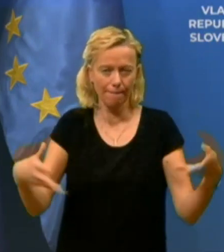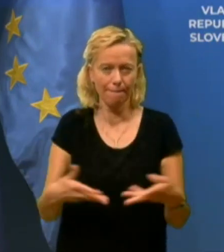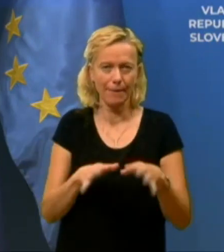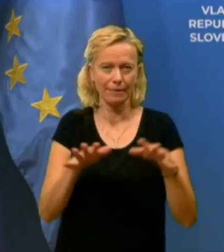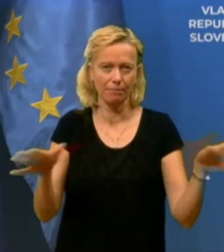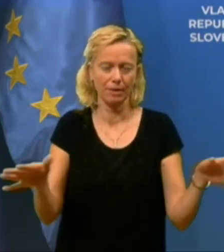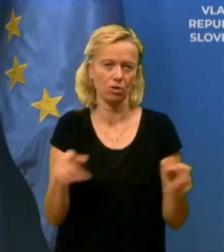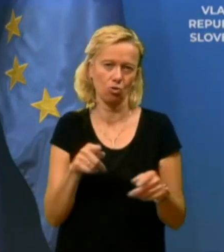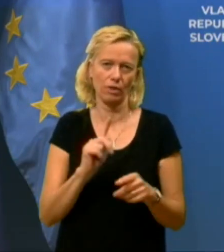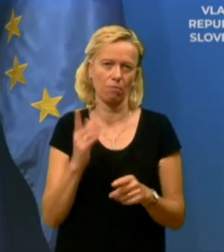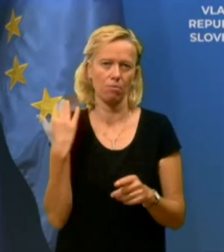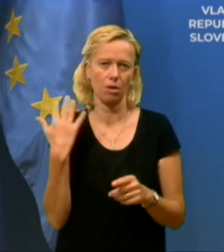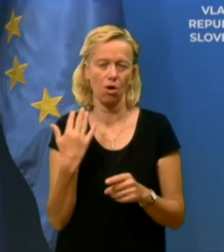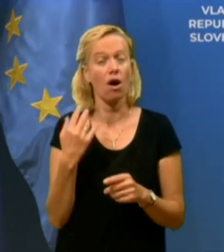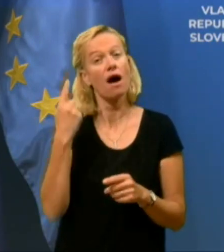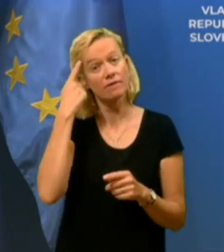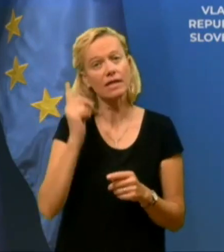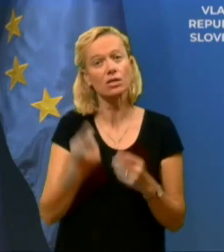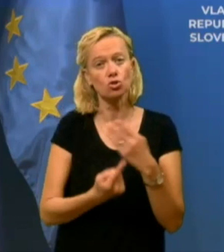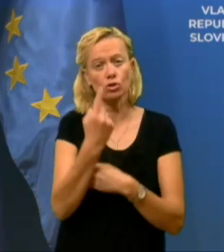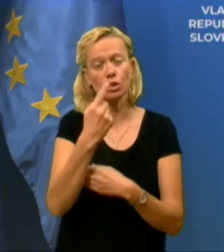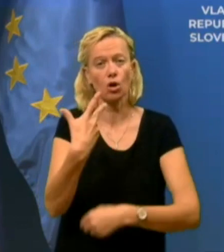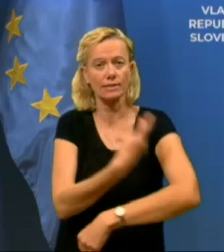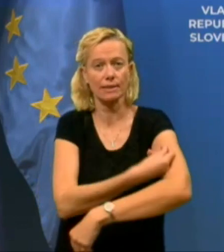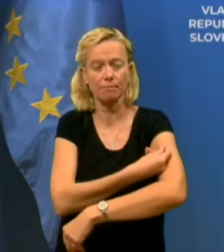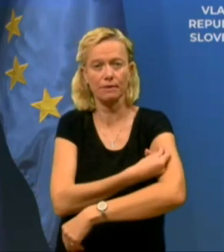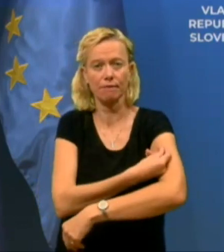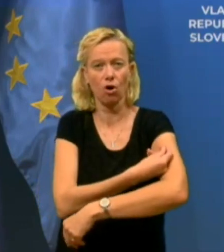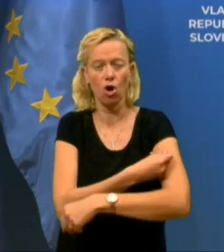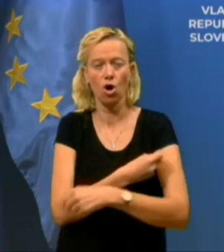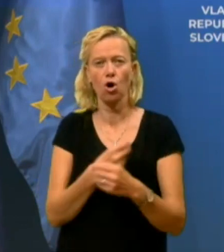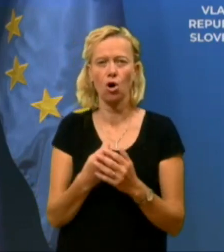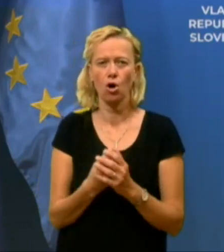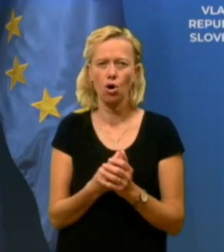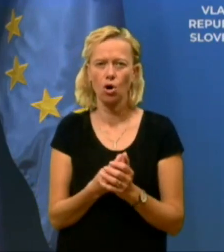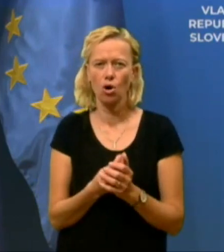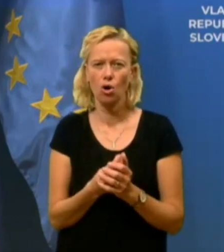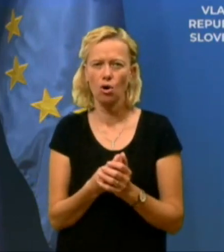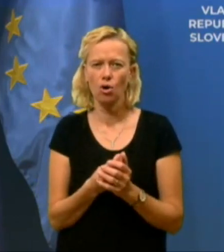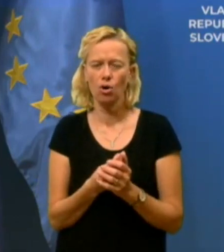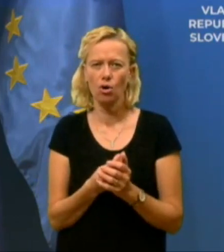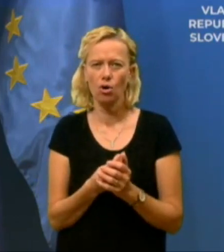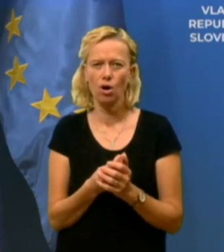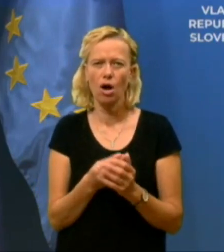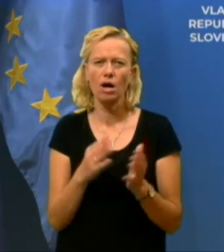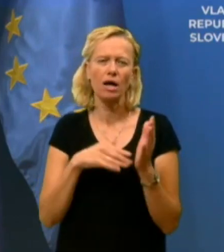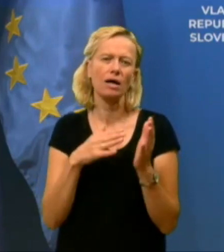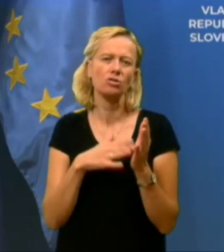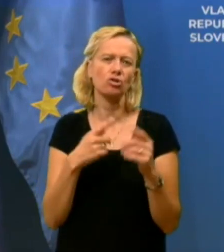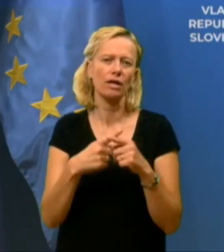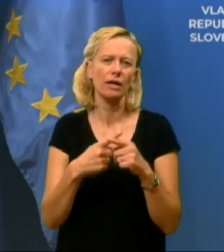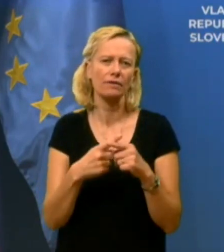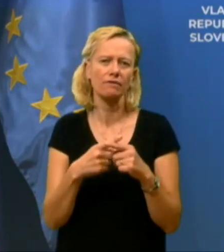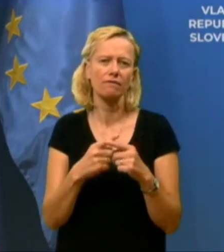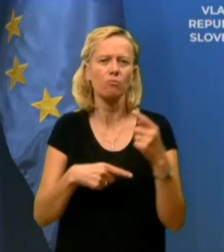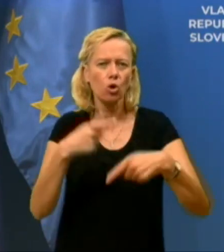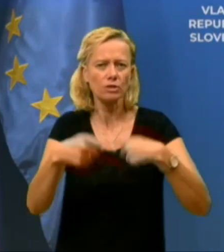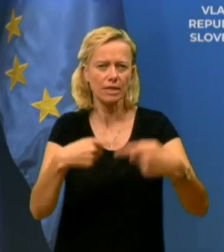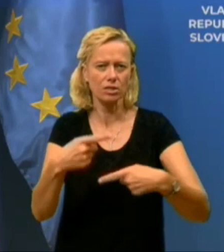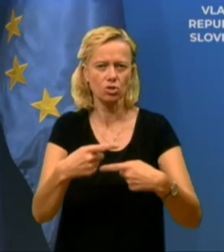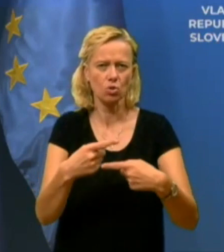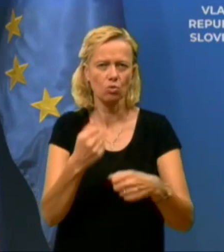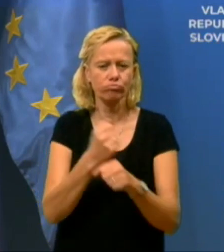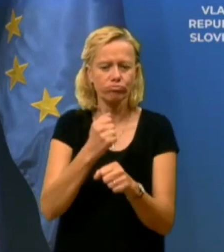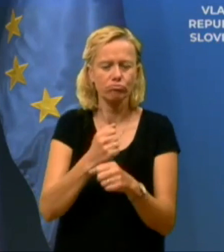cepivo, ste pa slišali, kaj se je zgodilo s cepivom. Mislim, v kašen krat se je kaj v procesu, v spostavitve novega, novega,